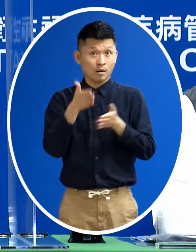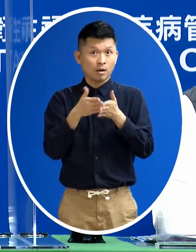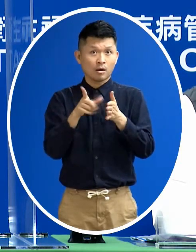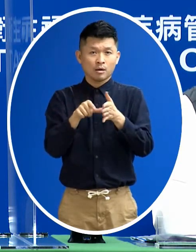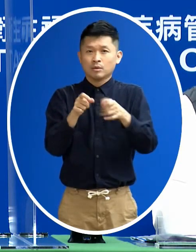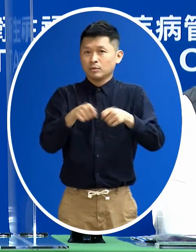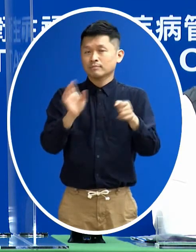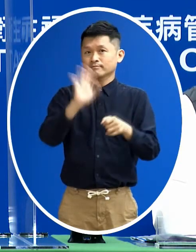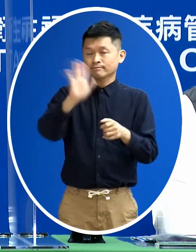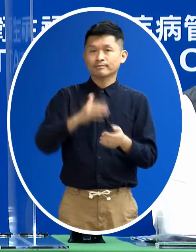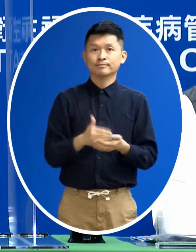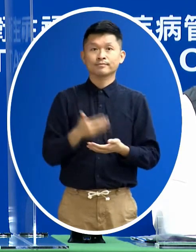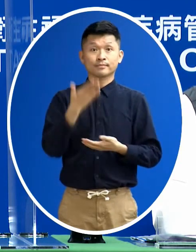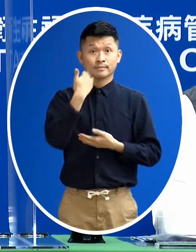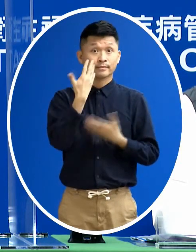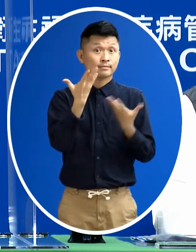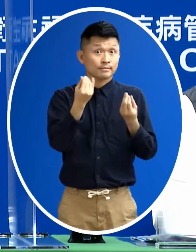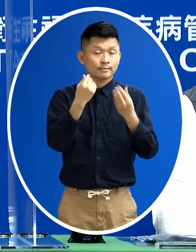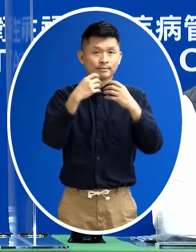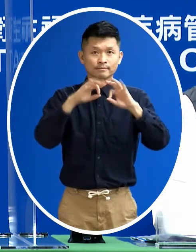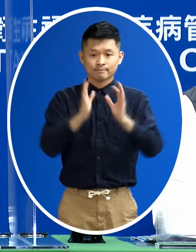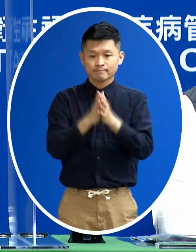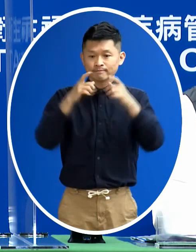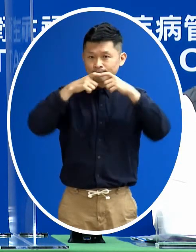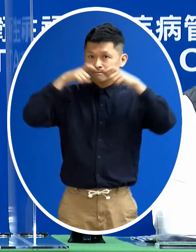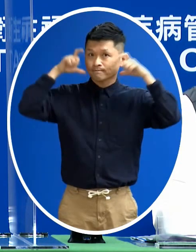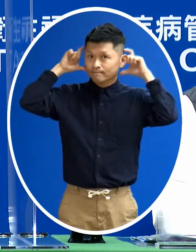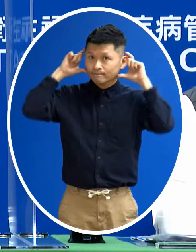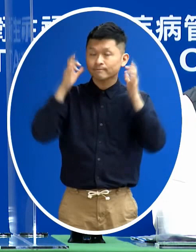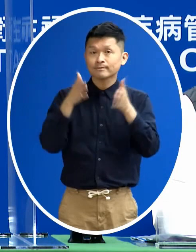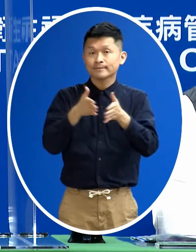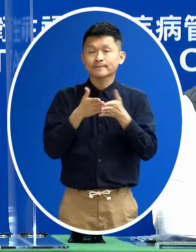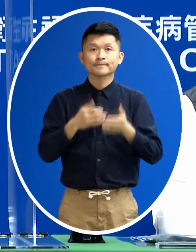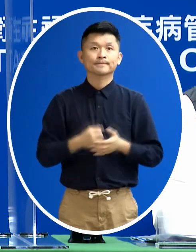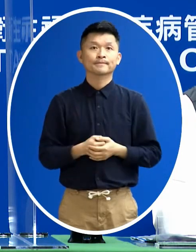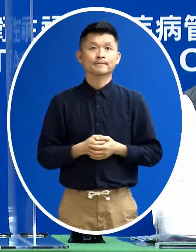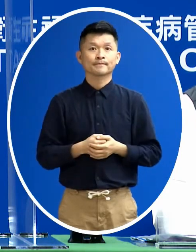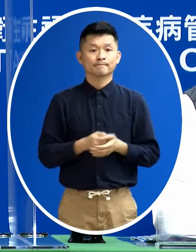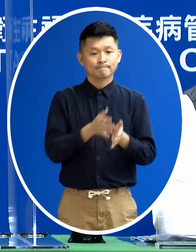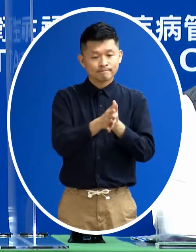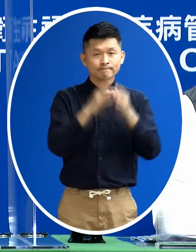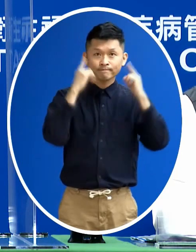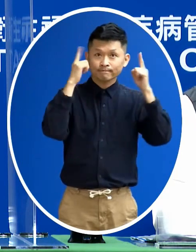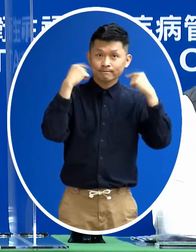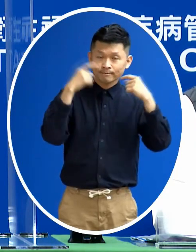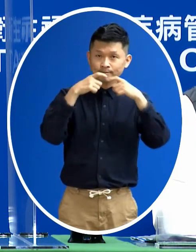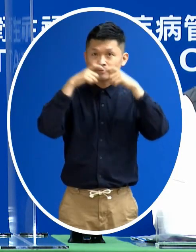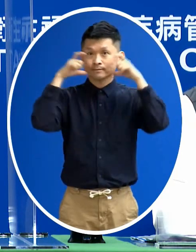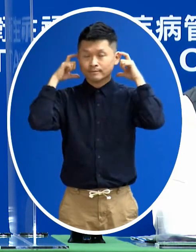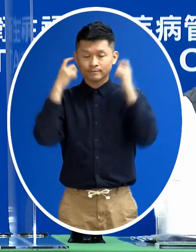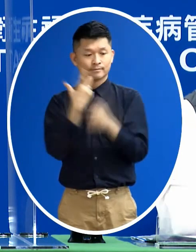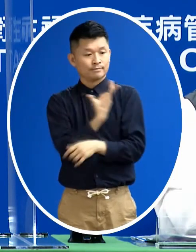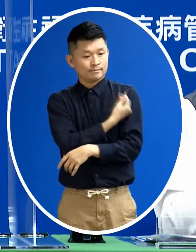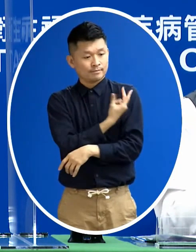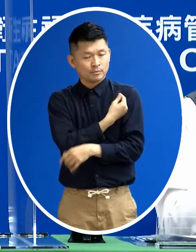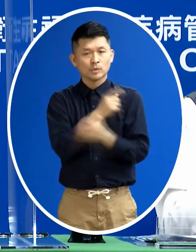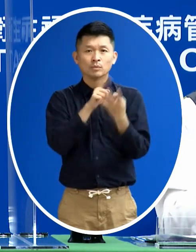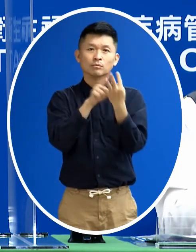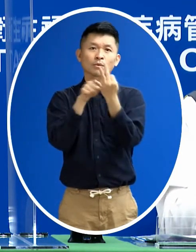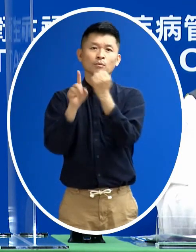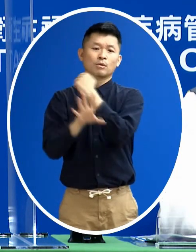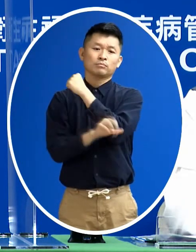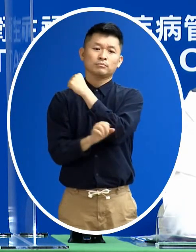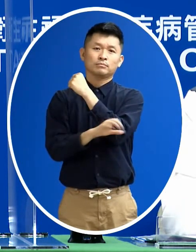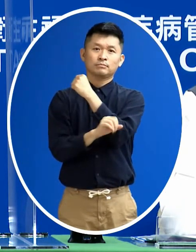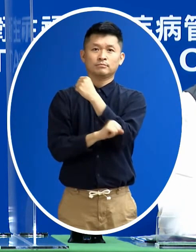沒有在吃東西的時候 就把口罩戴起來那當然勤洗手 戴口罩 打疫苗這些都是最